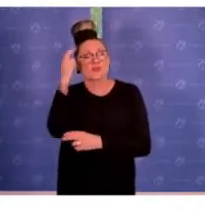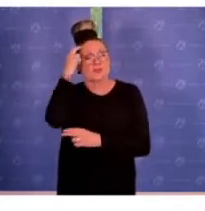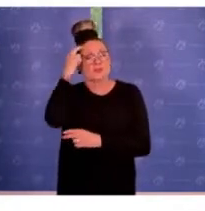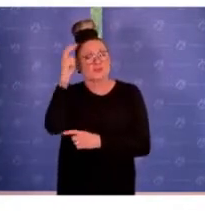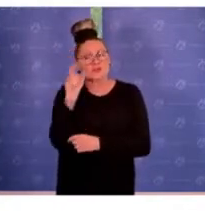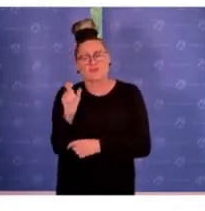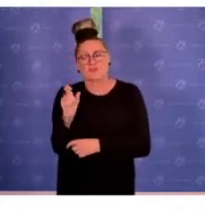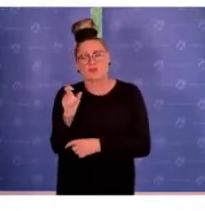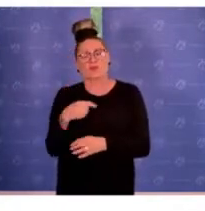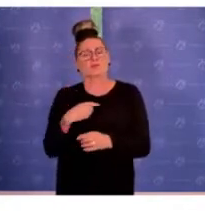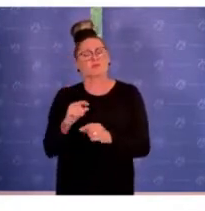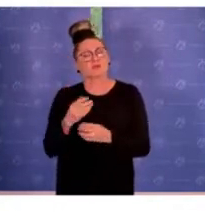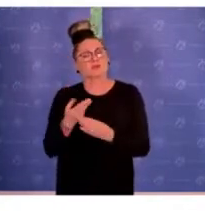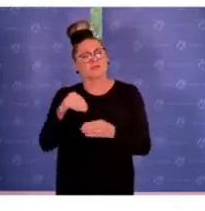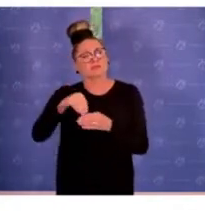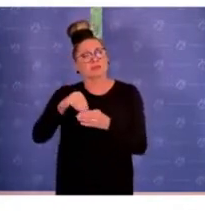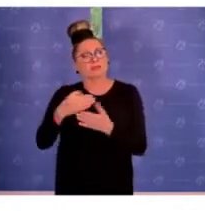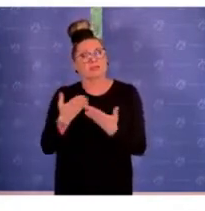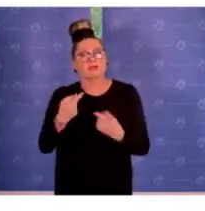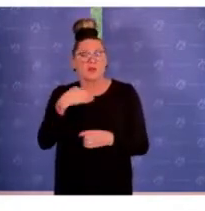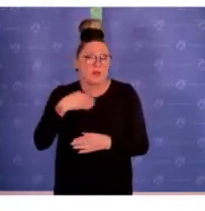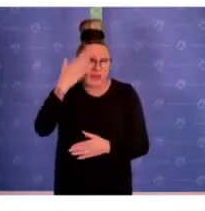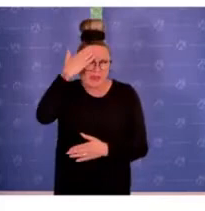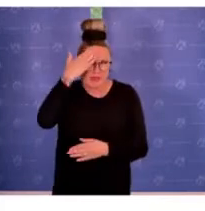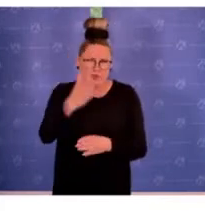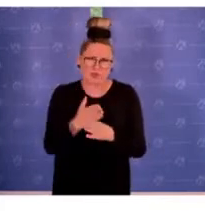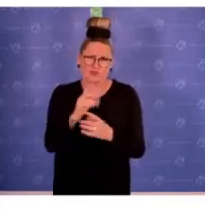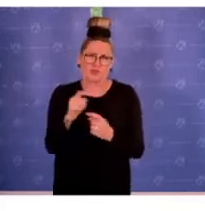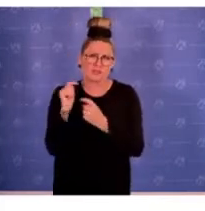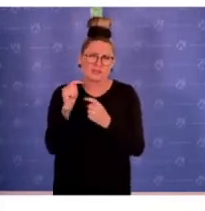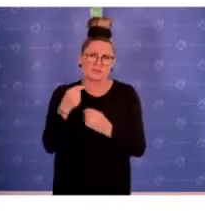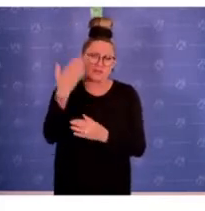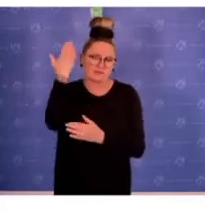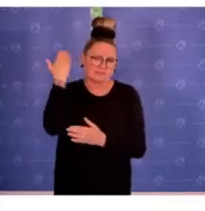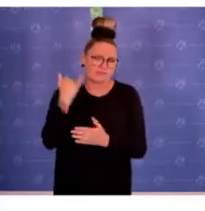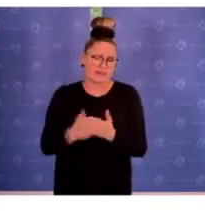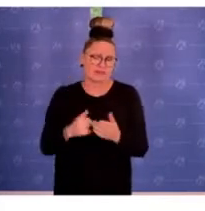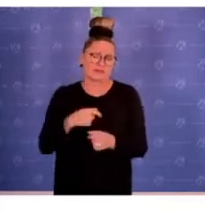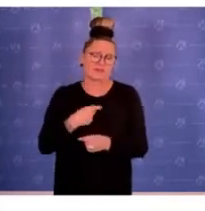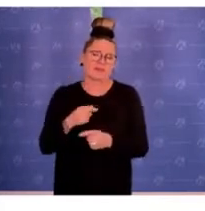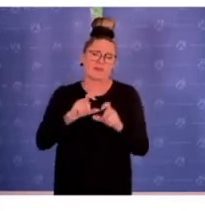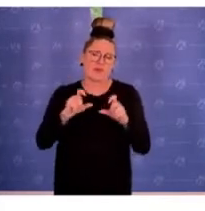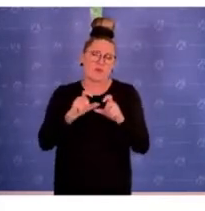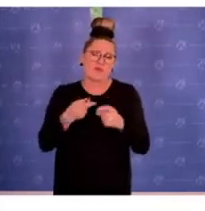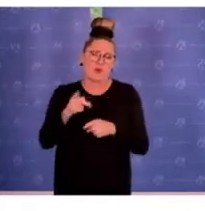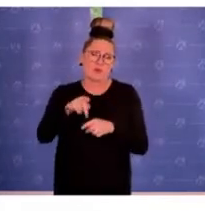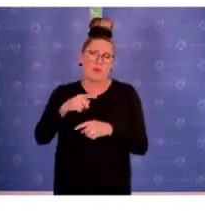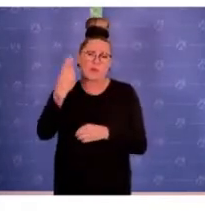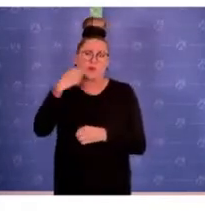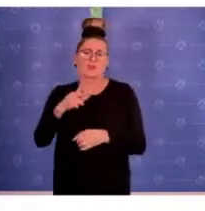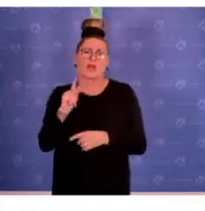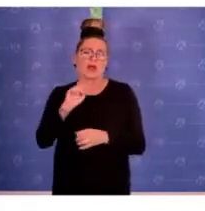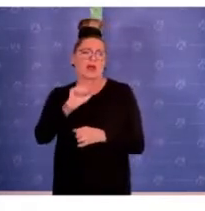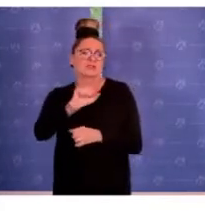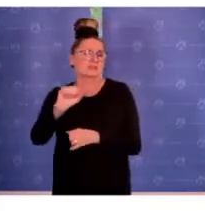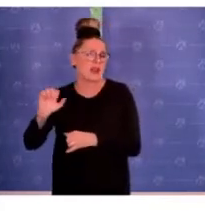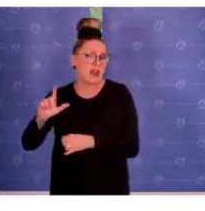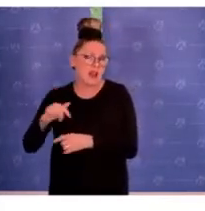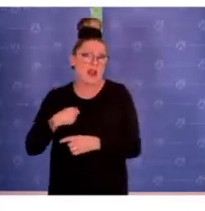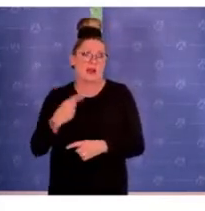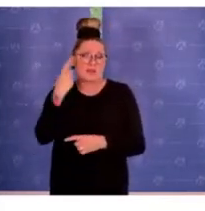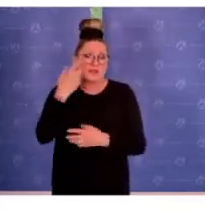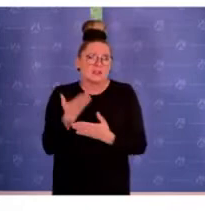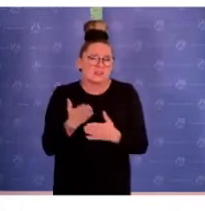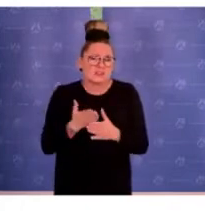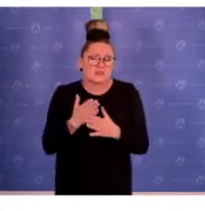Und das kennen Sie auch aus den Diskussionen der letzten Wochen und Monate um die Stadt Kassel, eben dass nicht